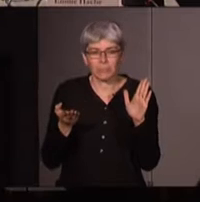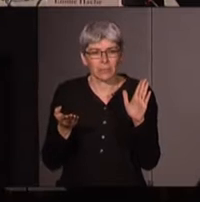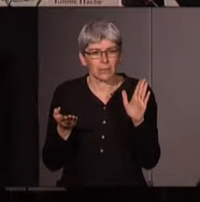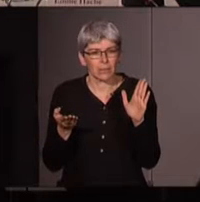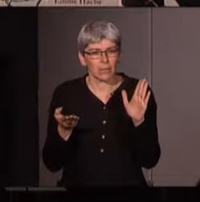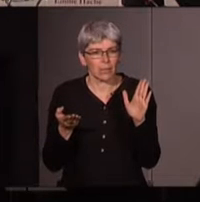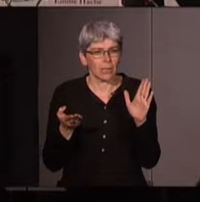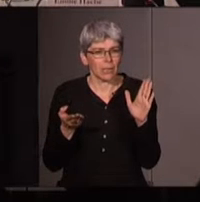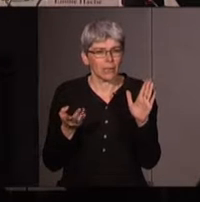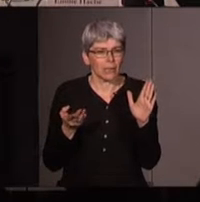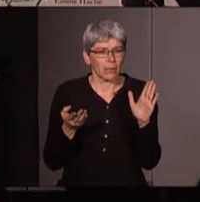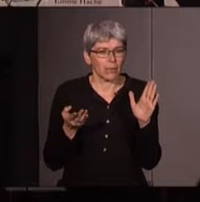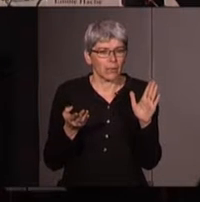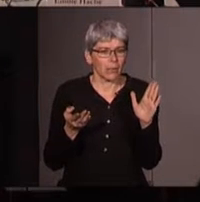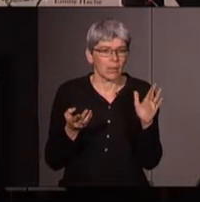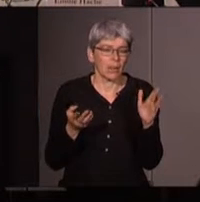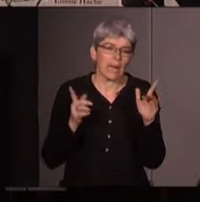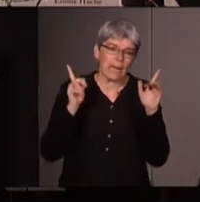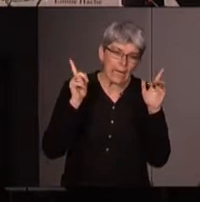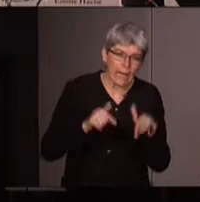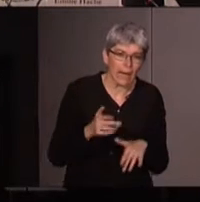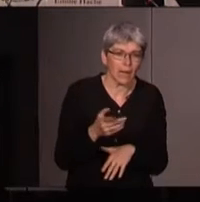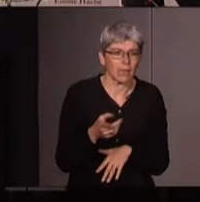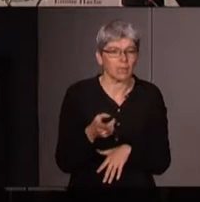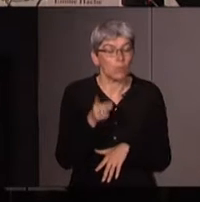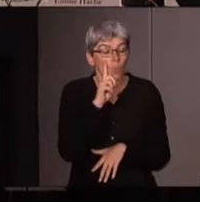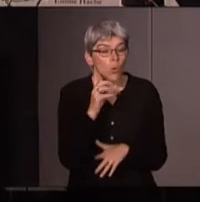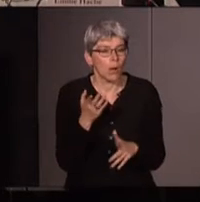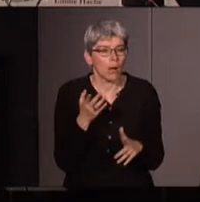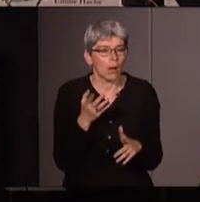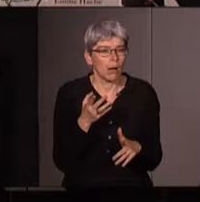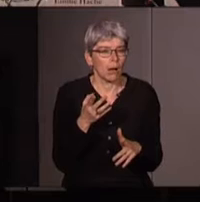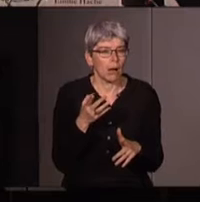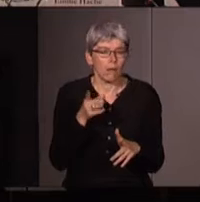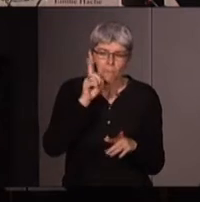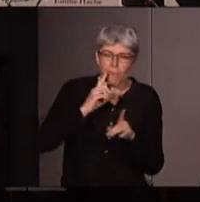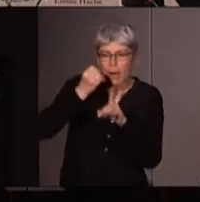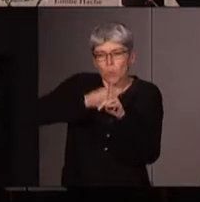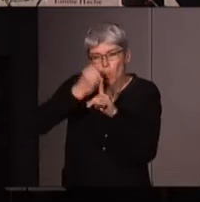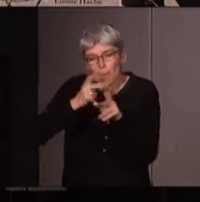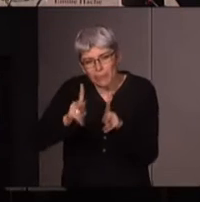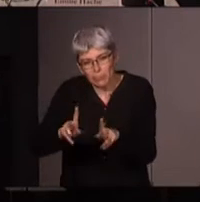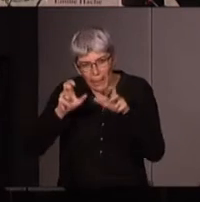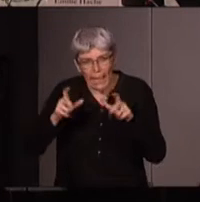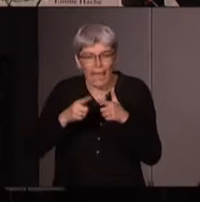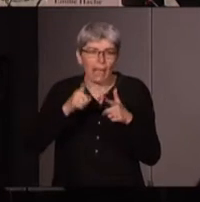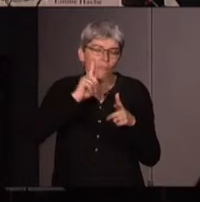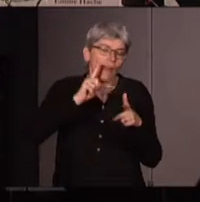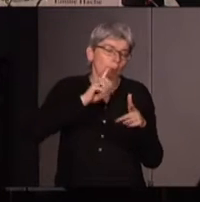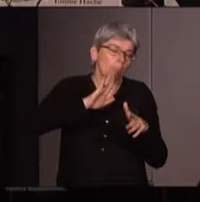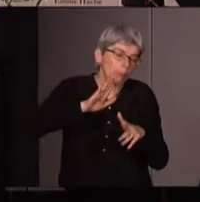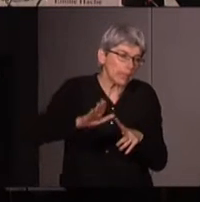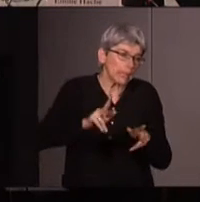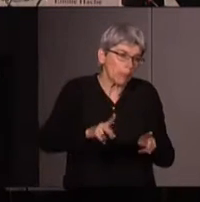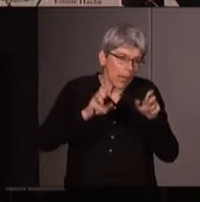il y avait un côté un petit peu aussi essentialiste parce que disons que les femmes qui combattent pour la paix les femmes sont plus pour la paix